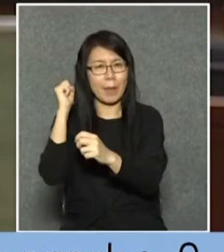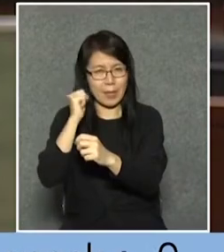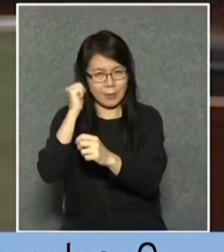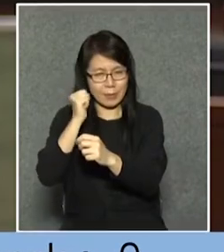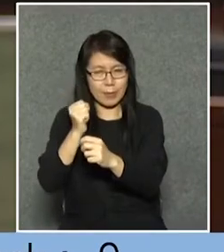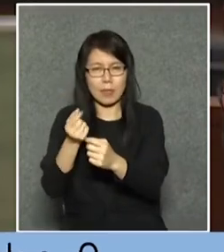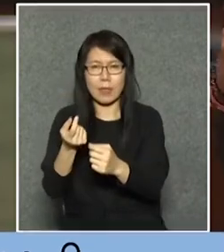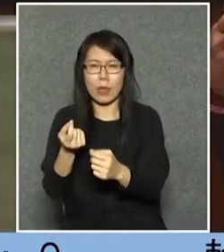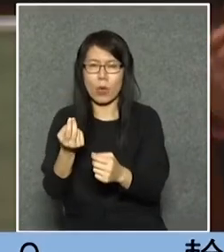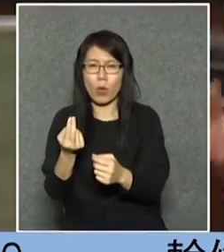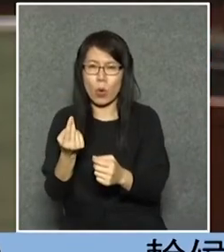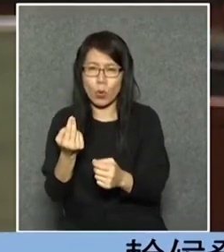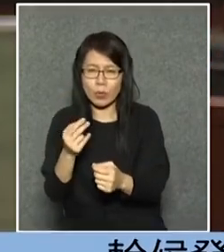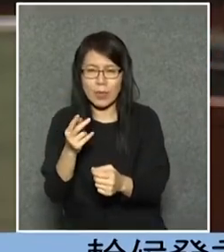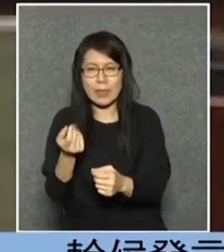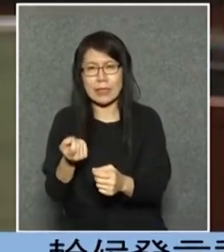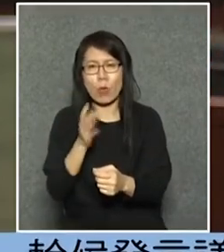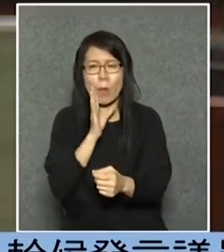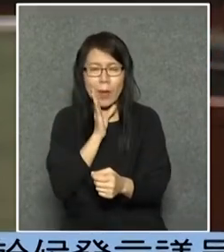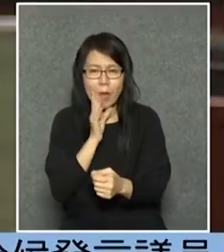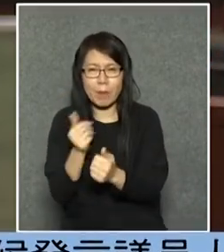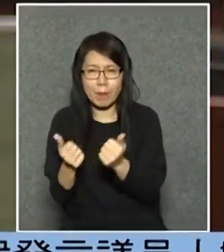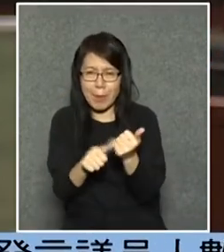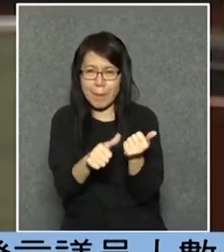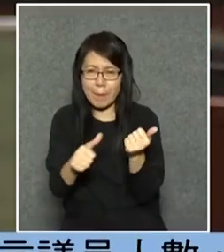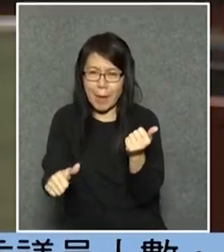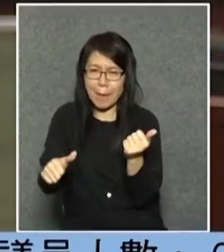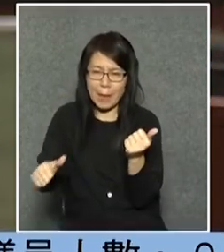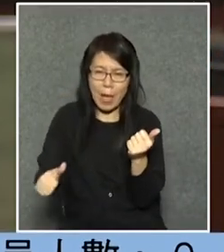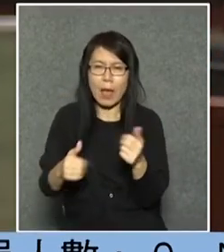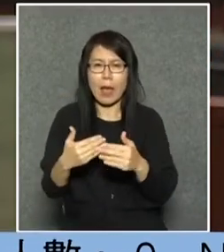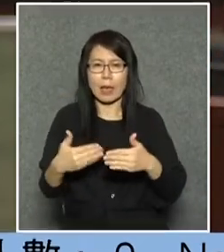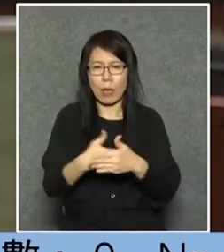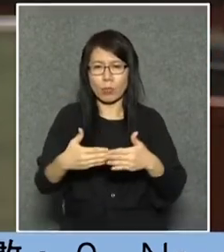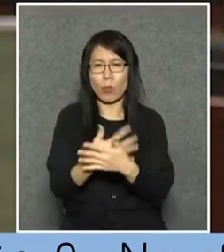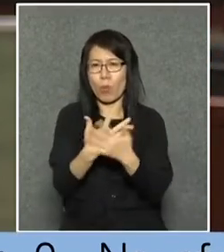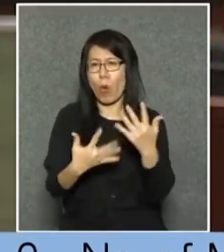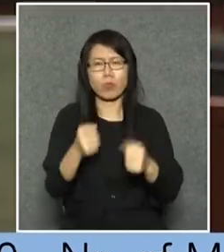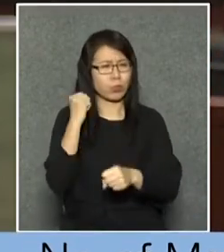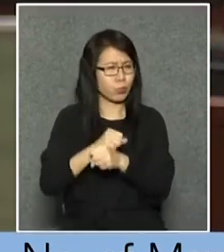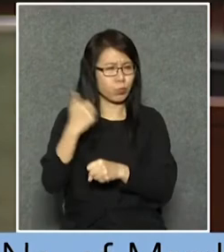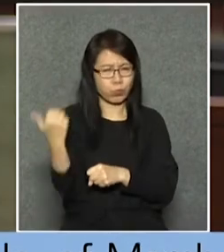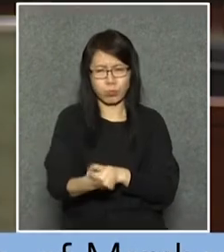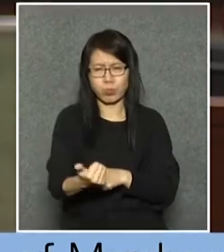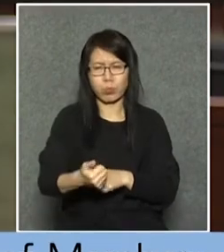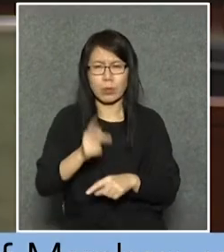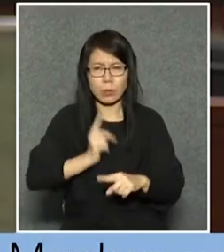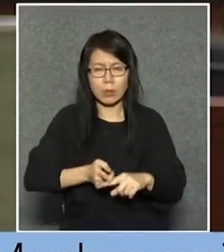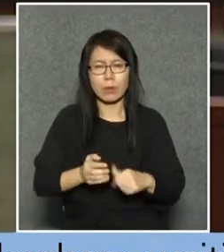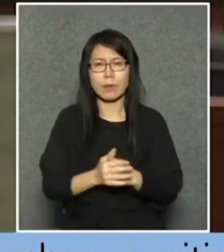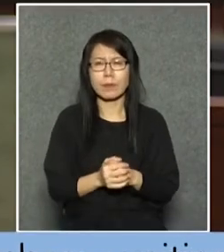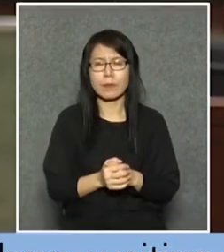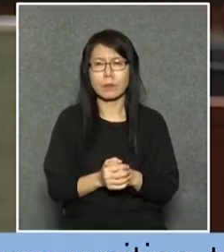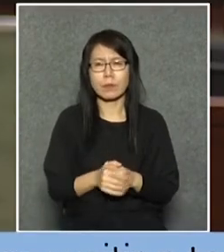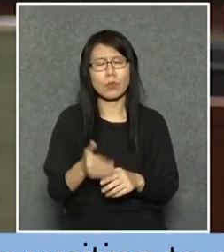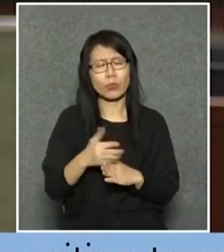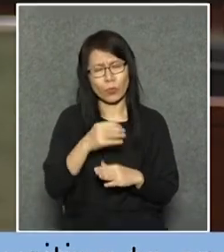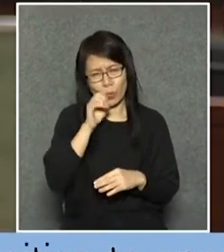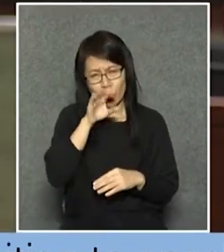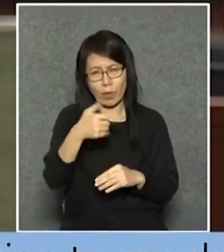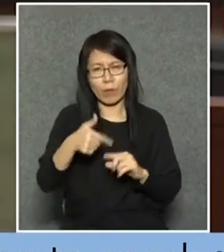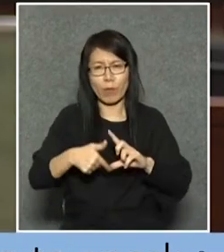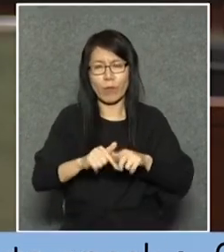巴小巴為更輔導的交通網絡是搞得更加好的所以我的說法就是說